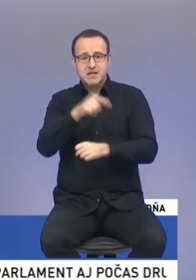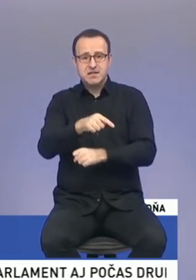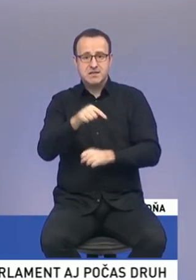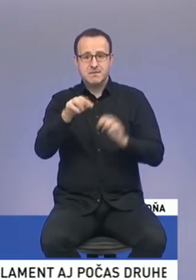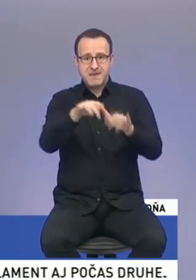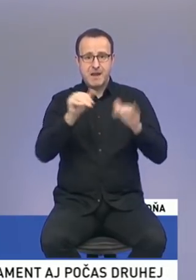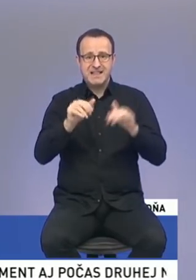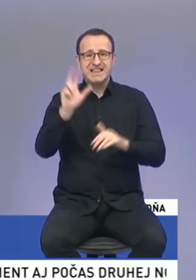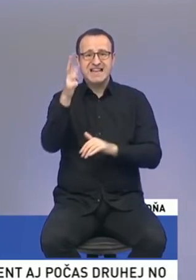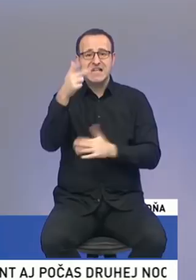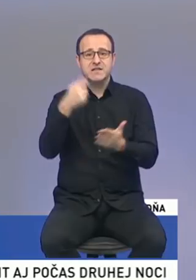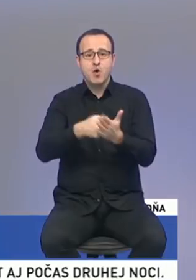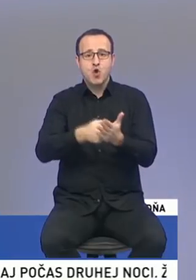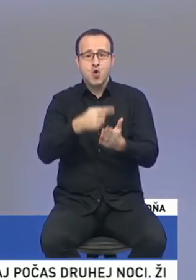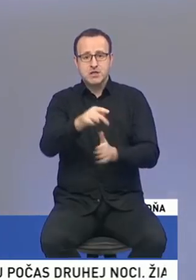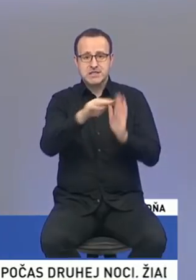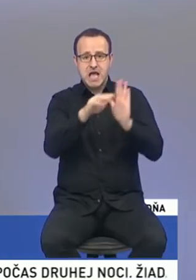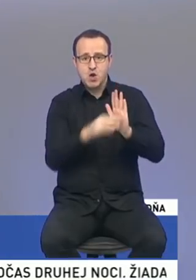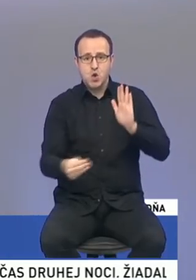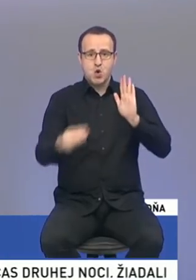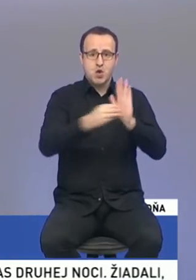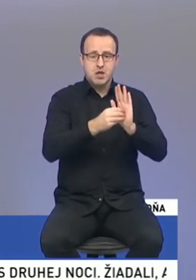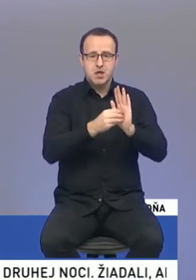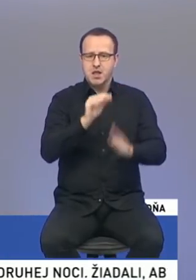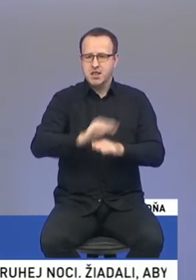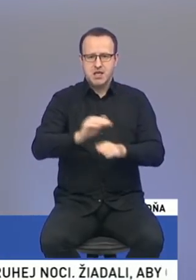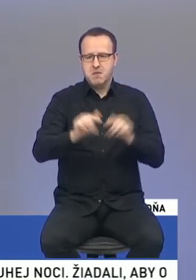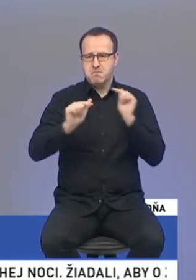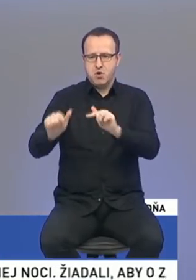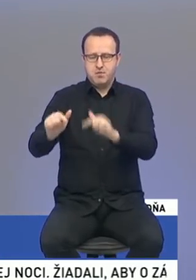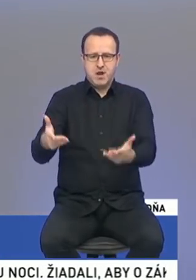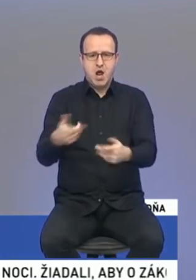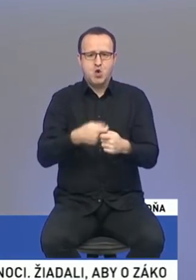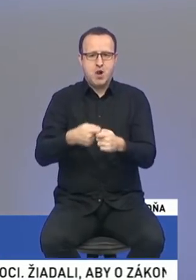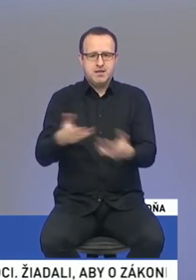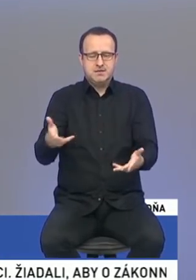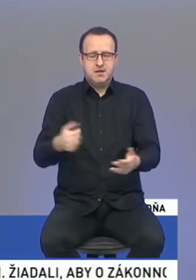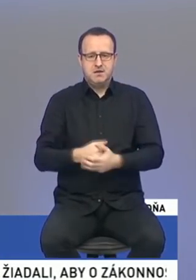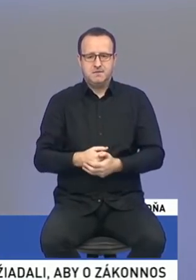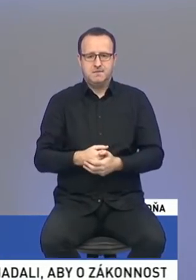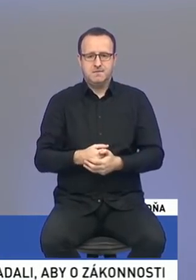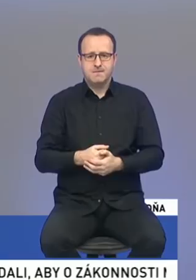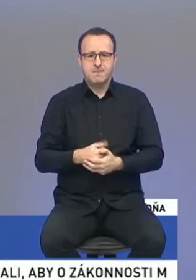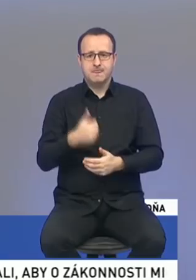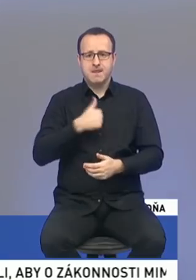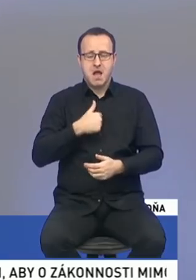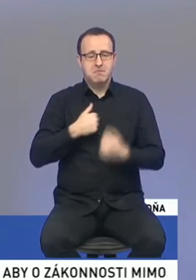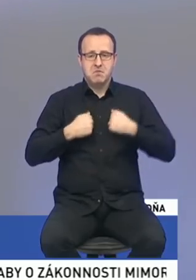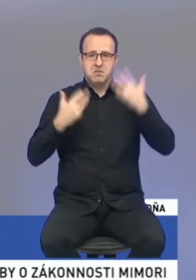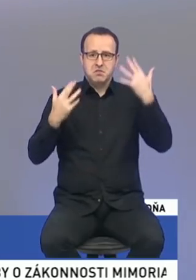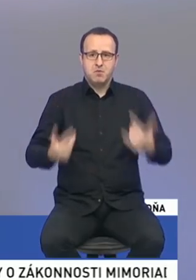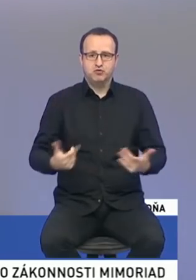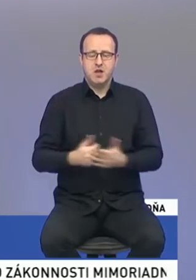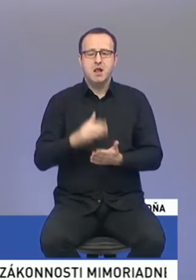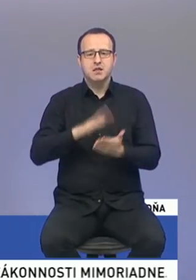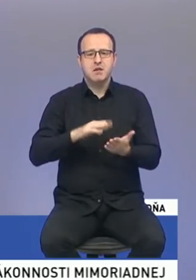13. dôchodok uzakonil. Bohužiaľ, nikdy nebol podporený koaličnými poslancami, s čím som naozaj neradala, pretože treba si